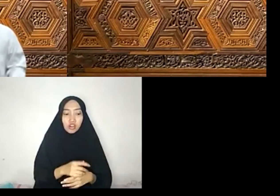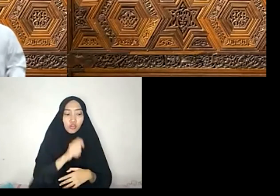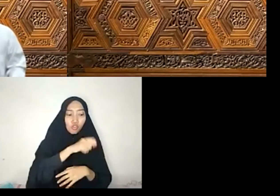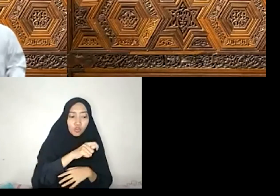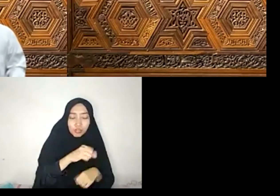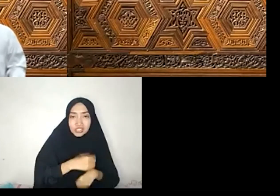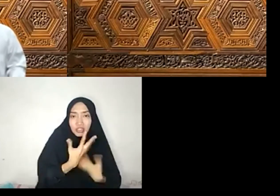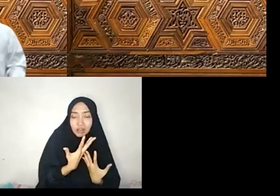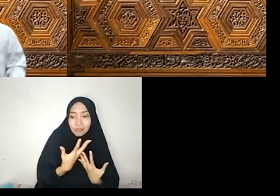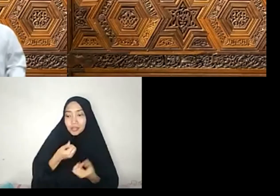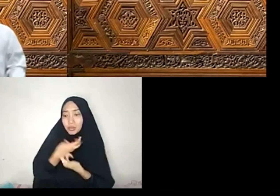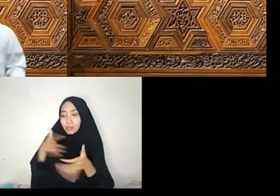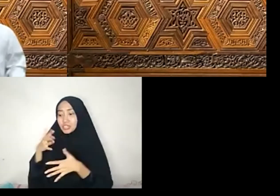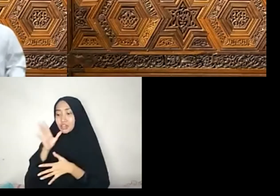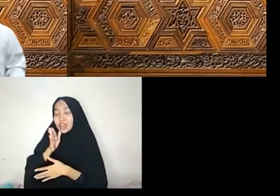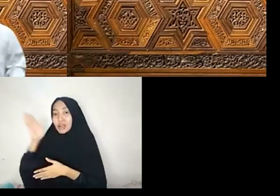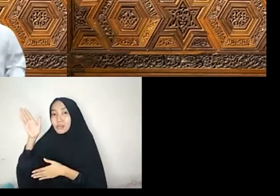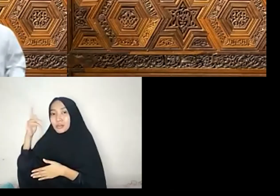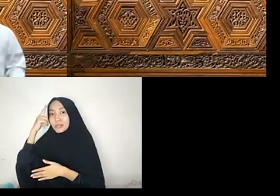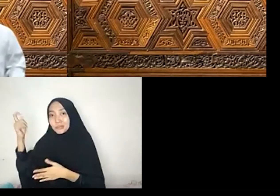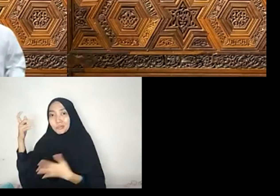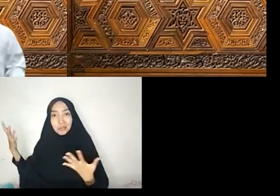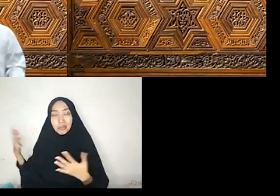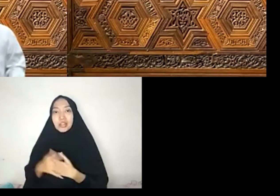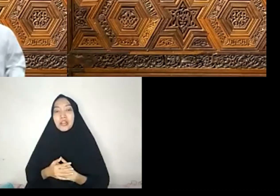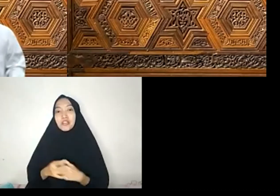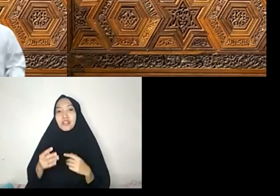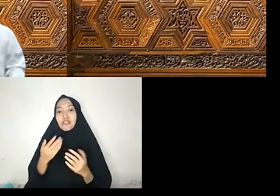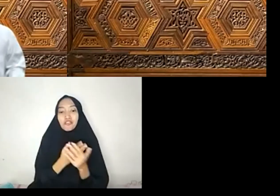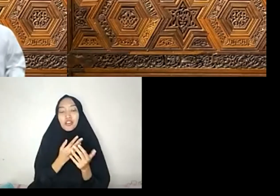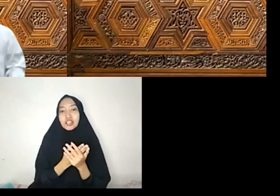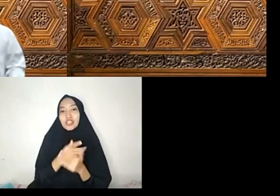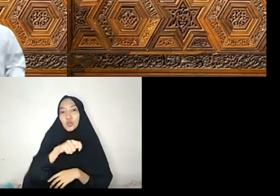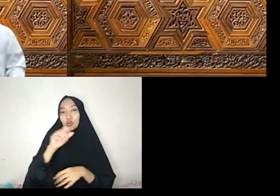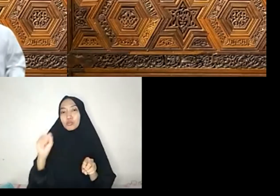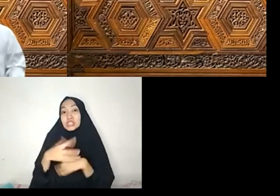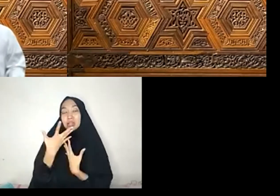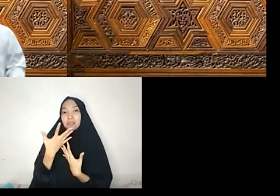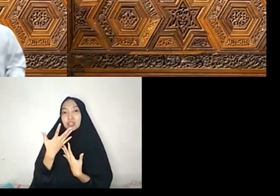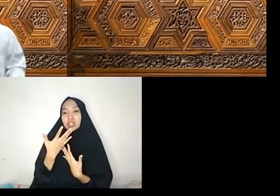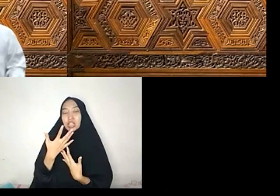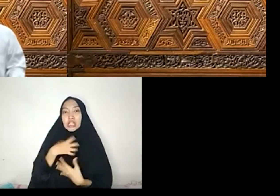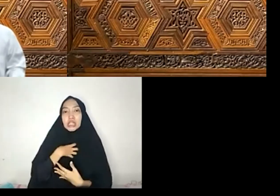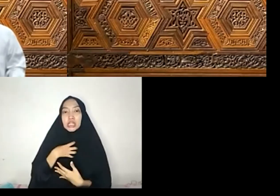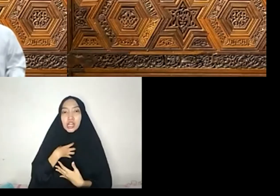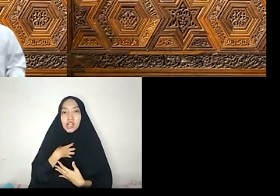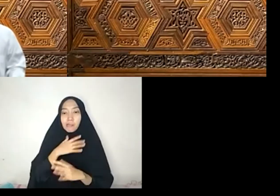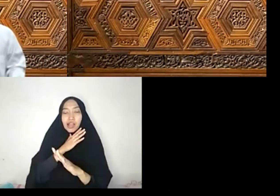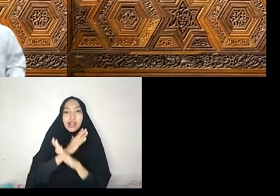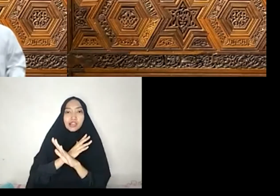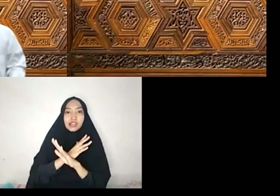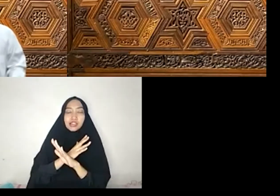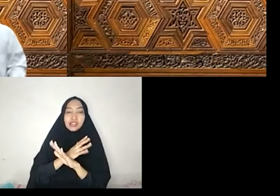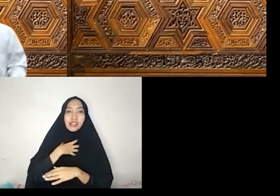berkeyakinan Adalah beberapa Fakta hukum Islam Yang seringkali dianggap Anti hak asasi